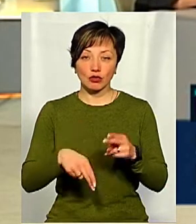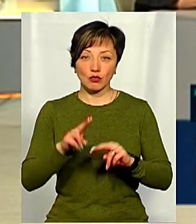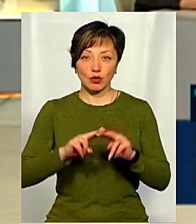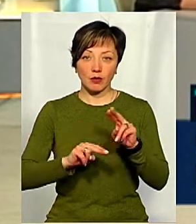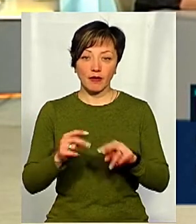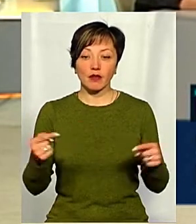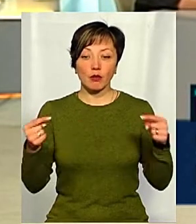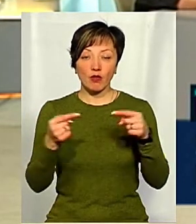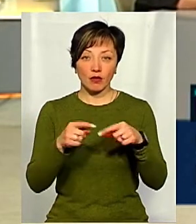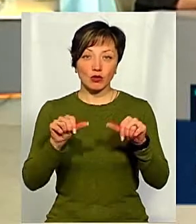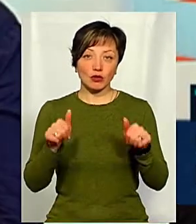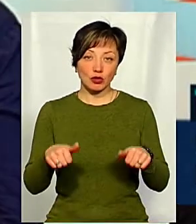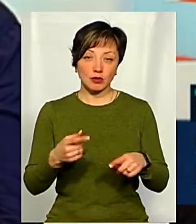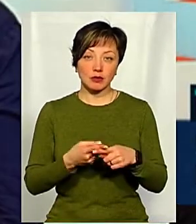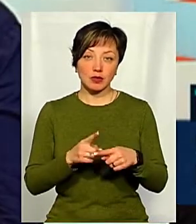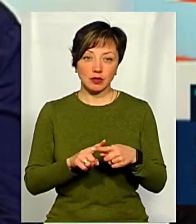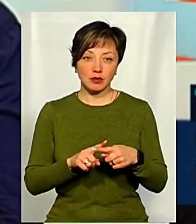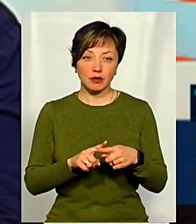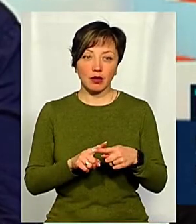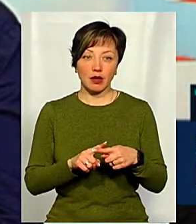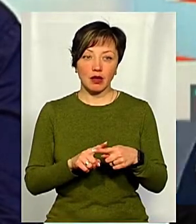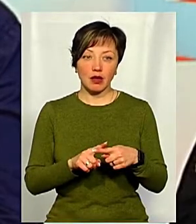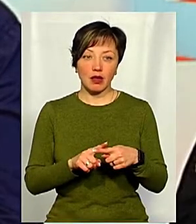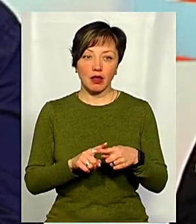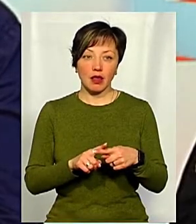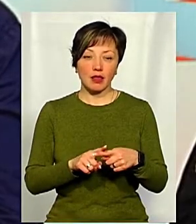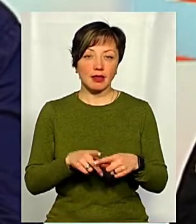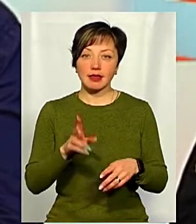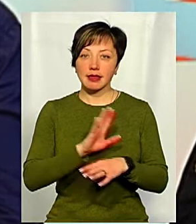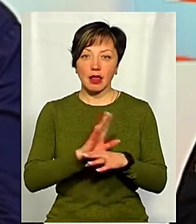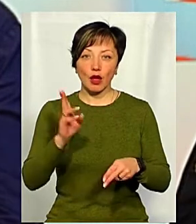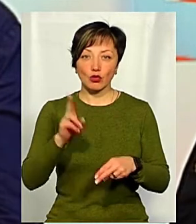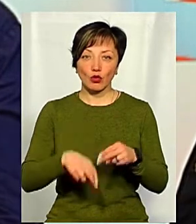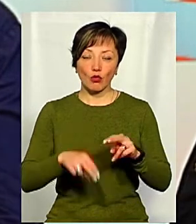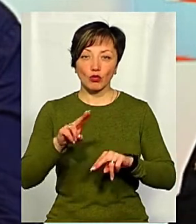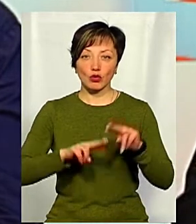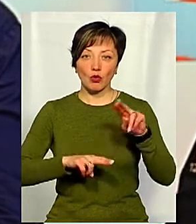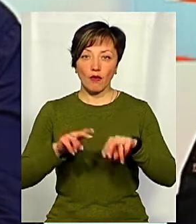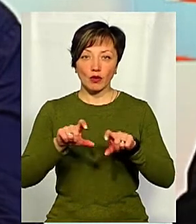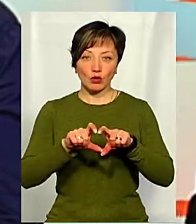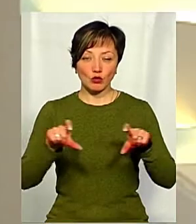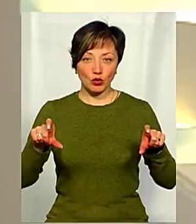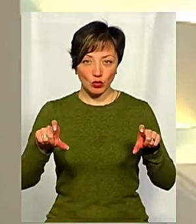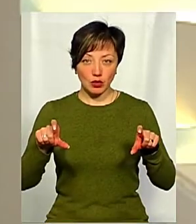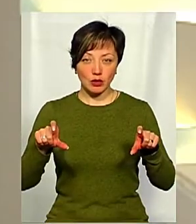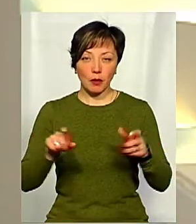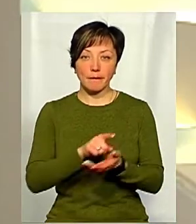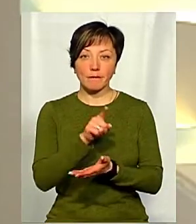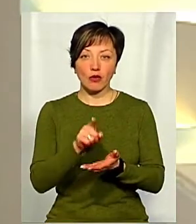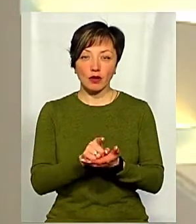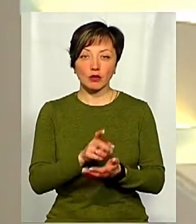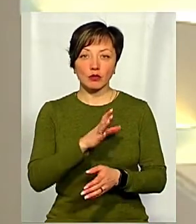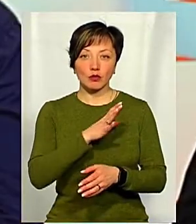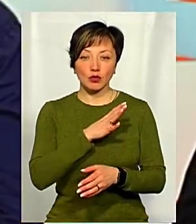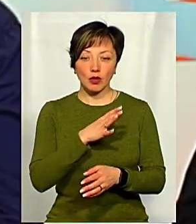Відповідним чином, дана, скажімо, недобудована споруда, вона повинна